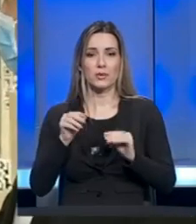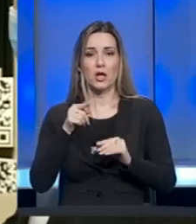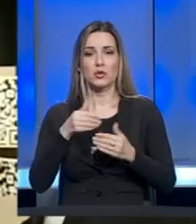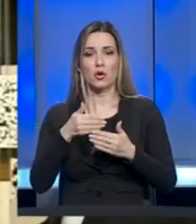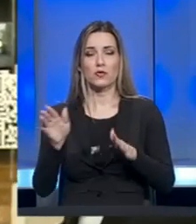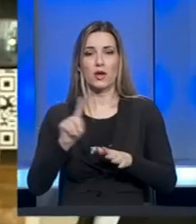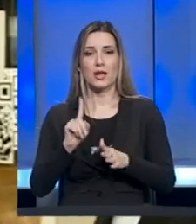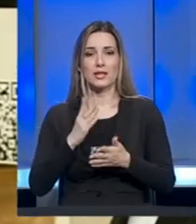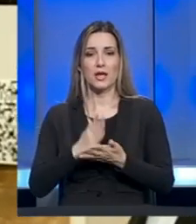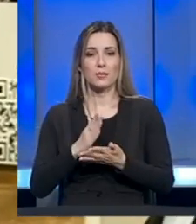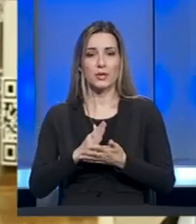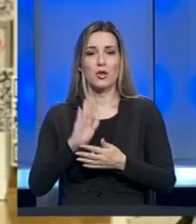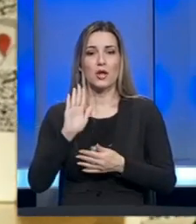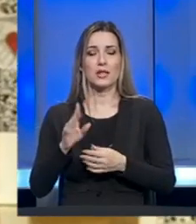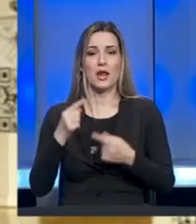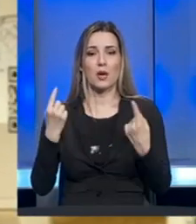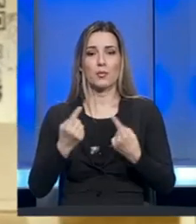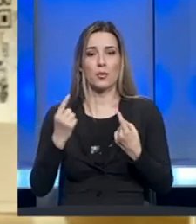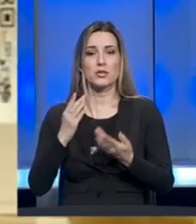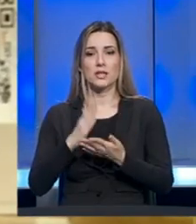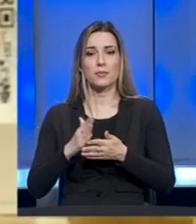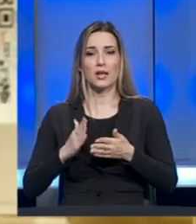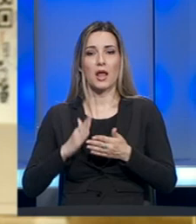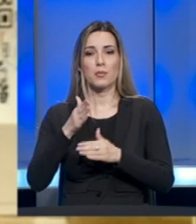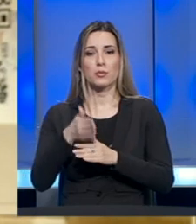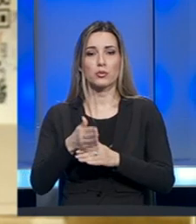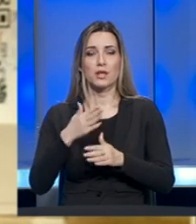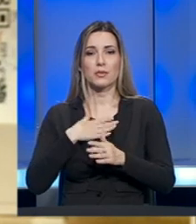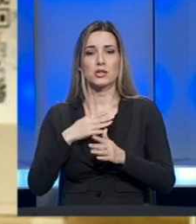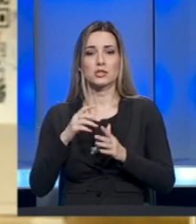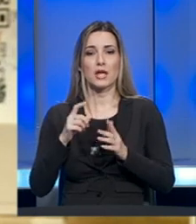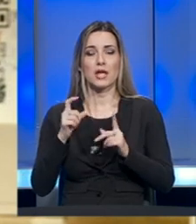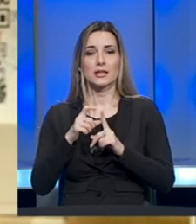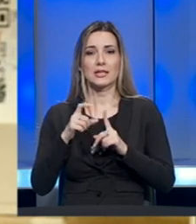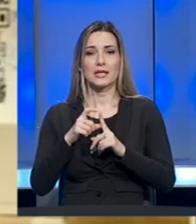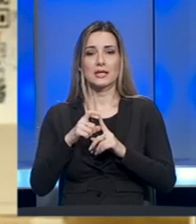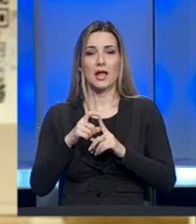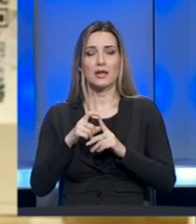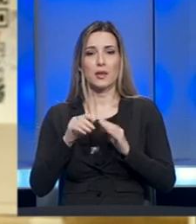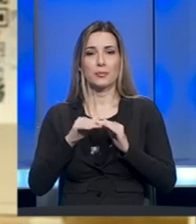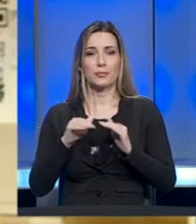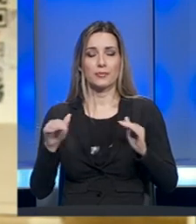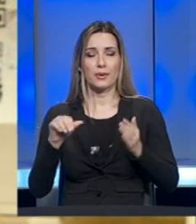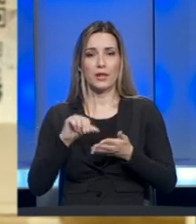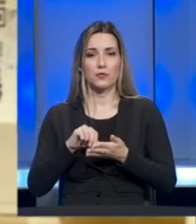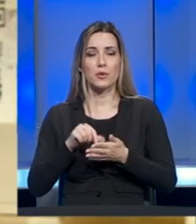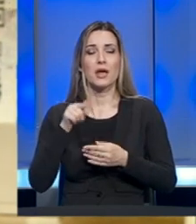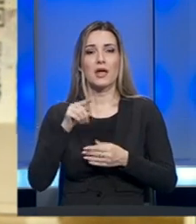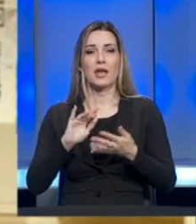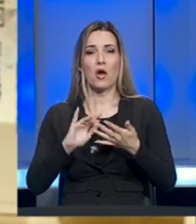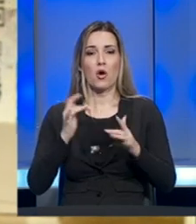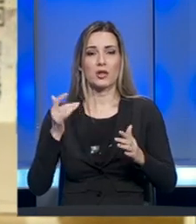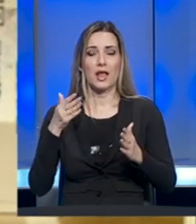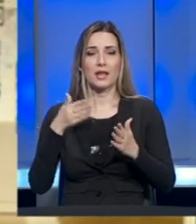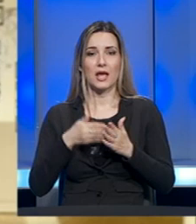otvaranja nije bilo i njena promocija je bila putem naše digitalne platforme i na online